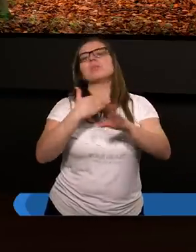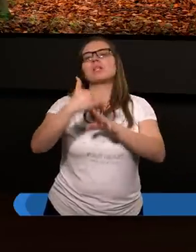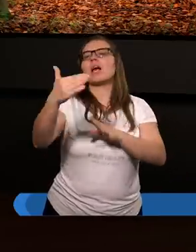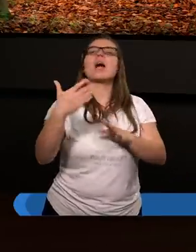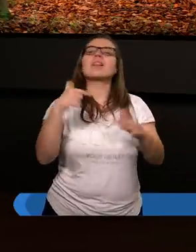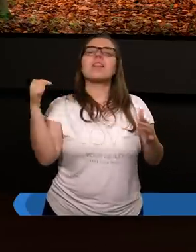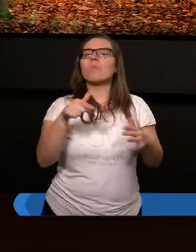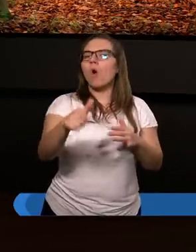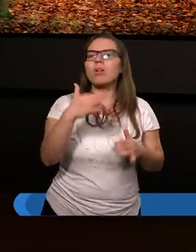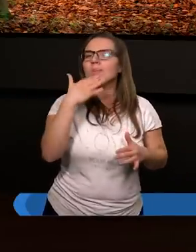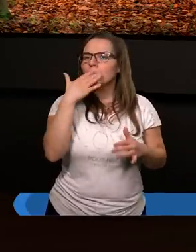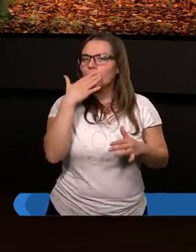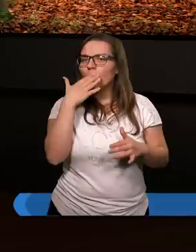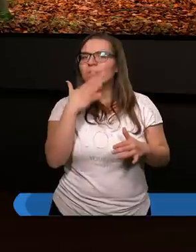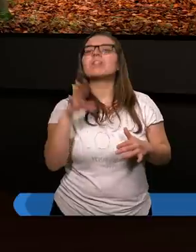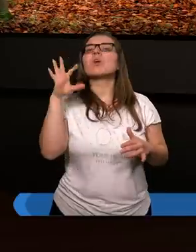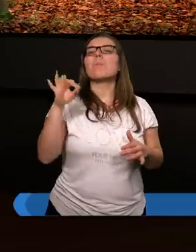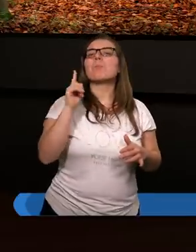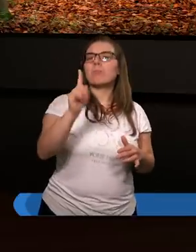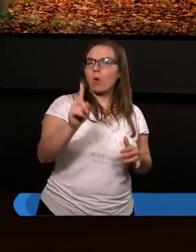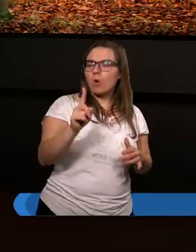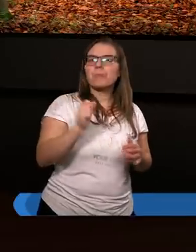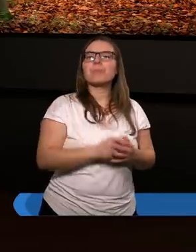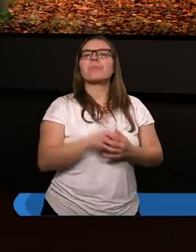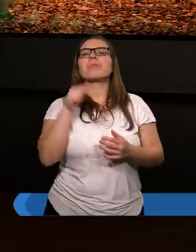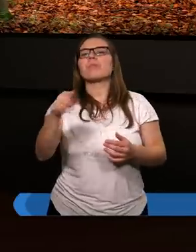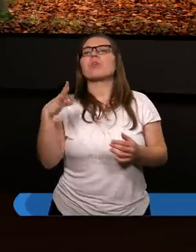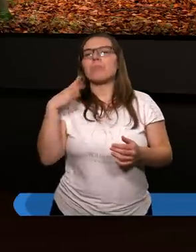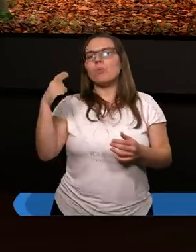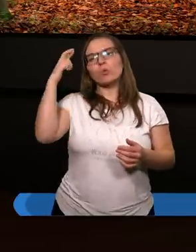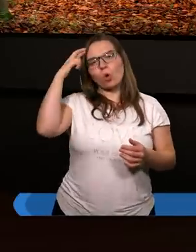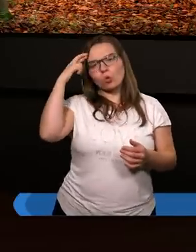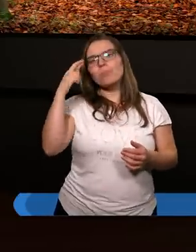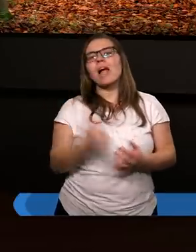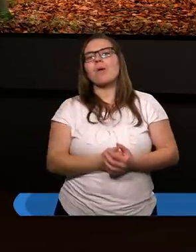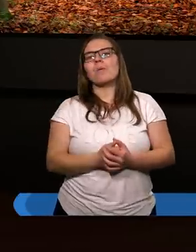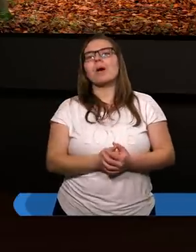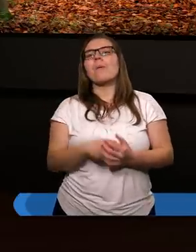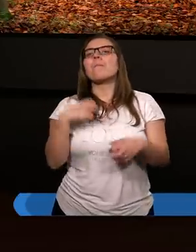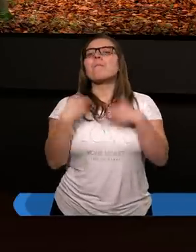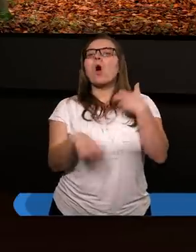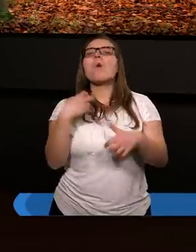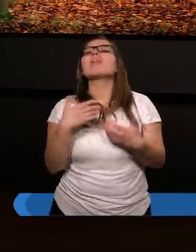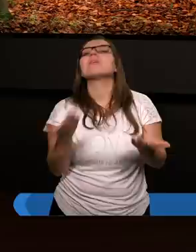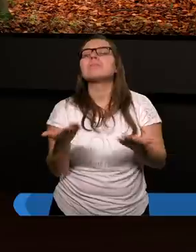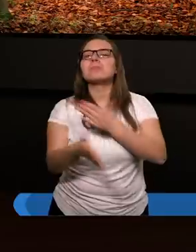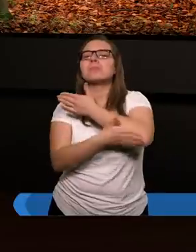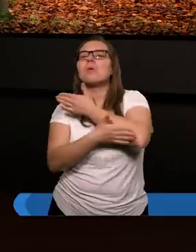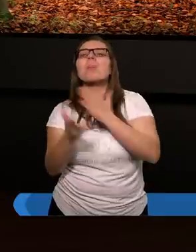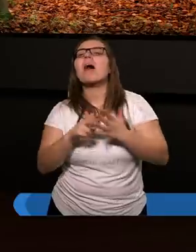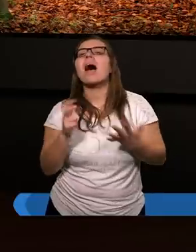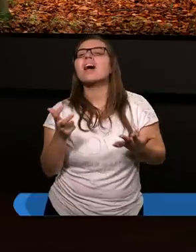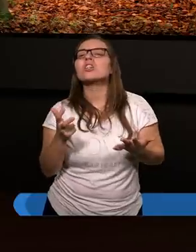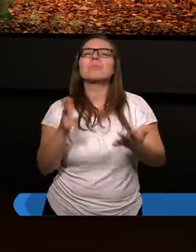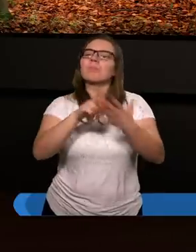nawet nie musieli o tym mówić, bo to było zrozumiałe. Problem polegał jednak jeszcze